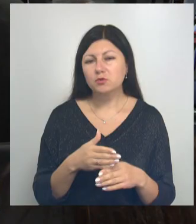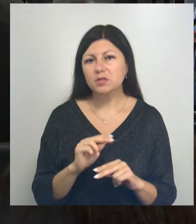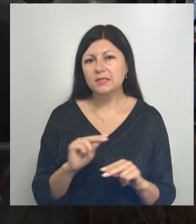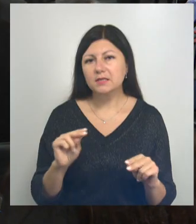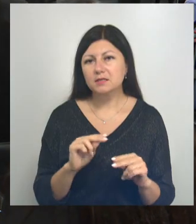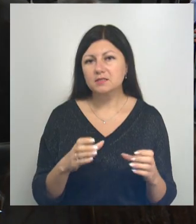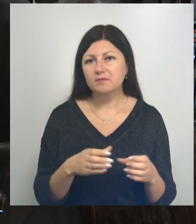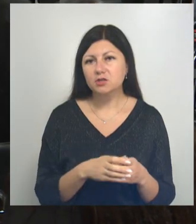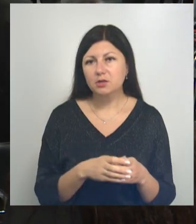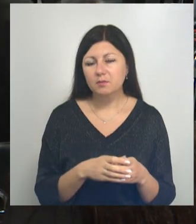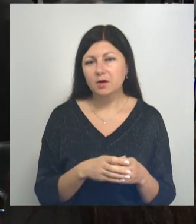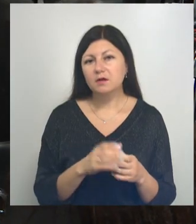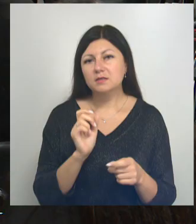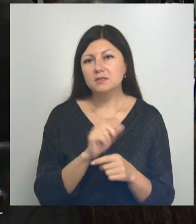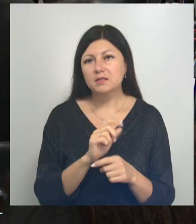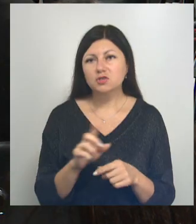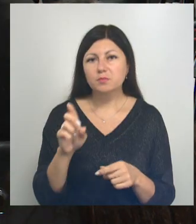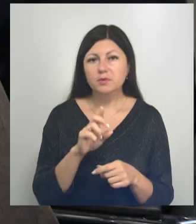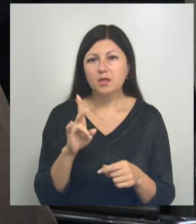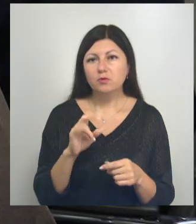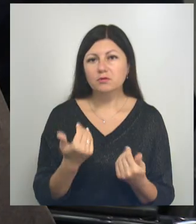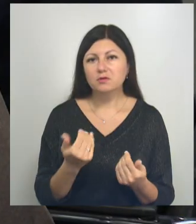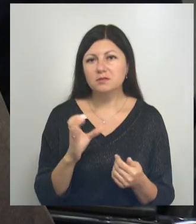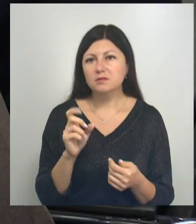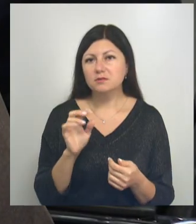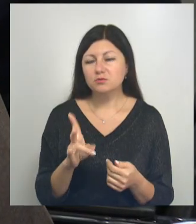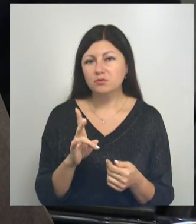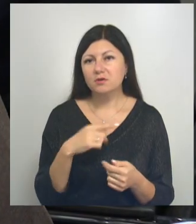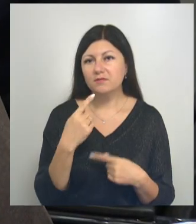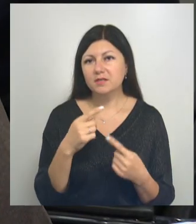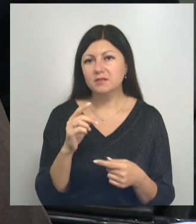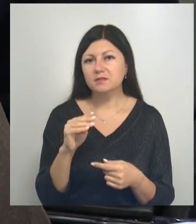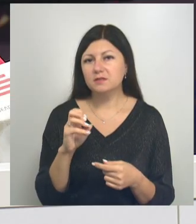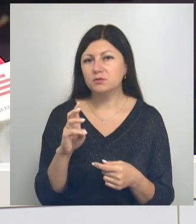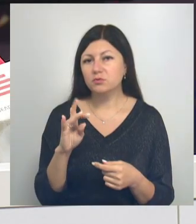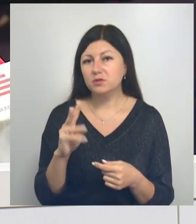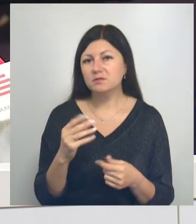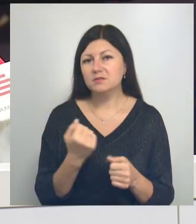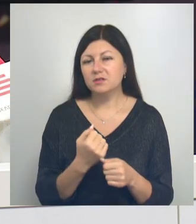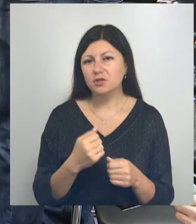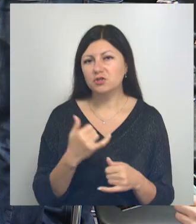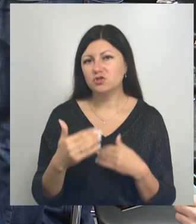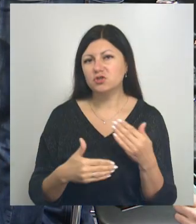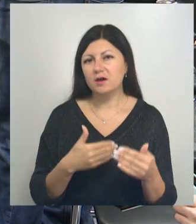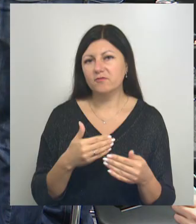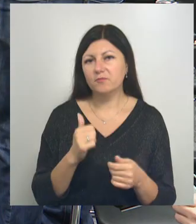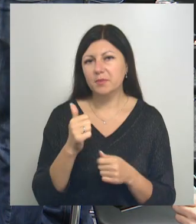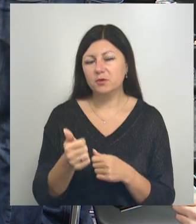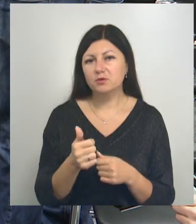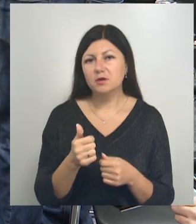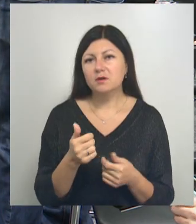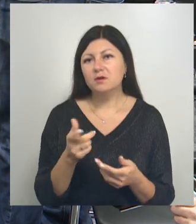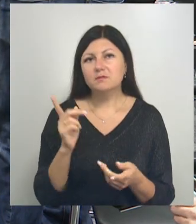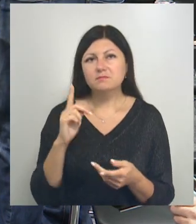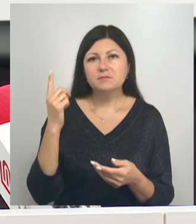штаба. Задача Белогорья на сезон, говорит Сергей Тетюхин, как минимум сделать шаг вперед. Загадывать